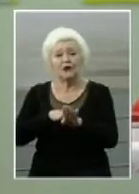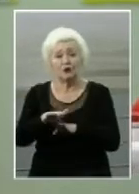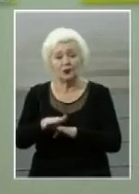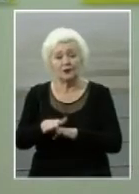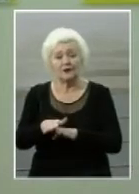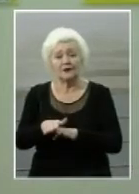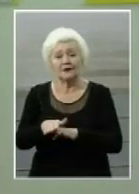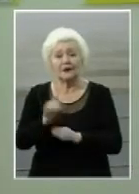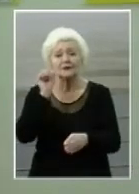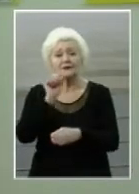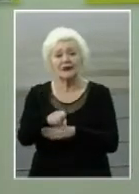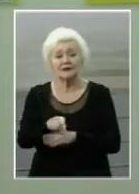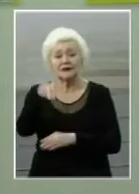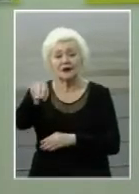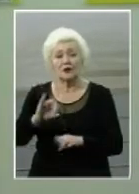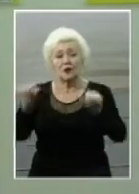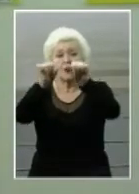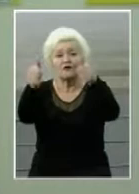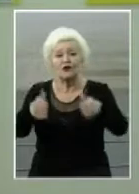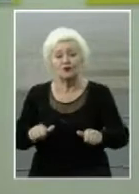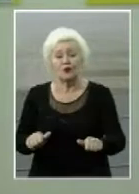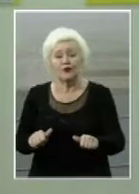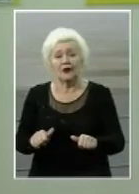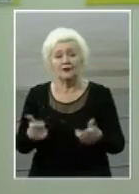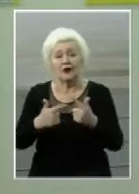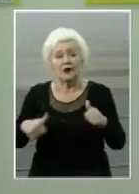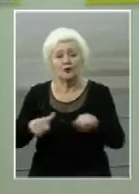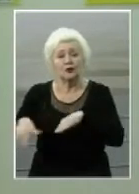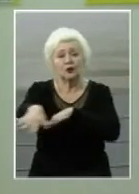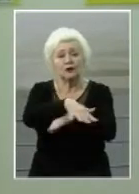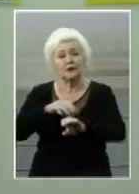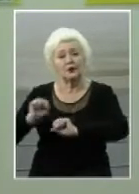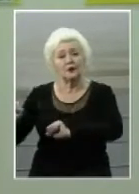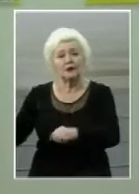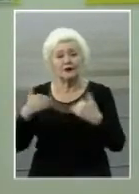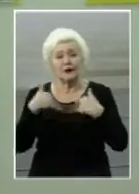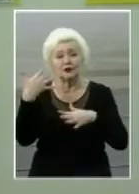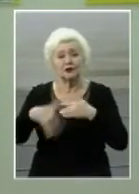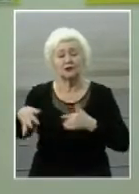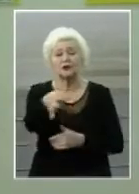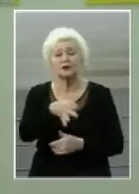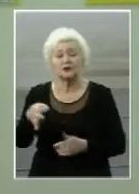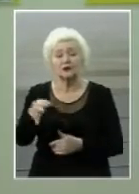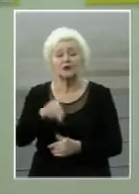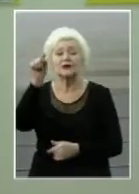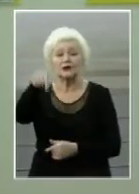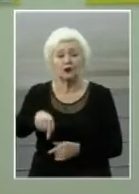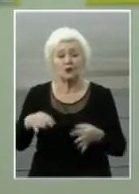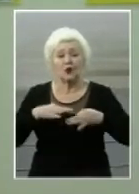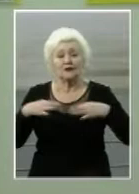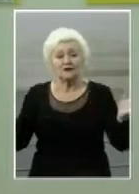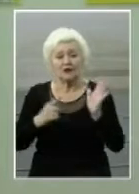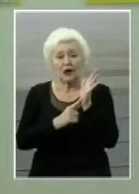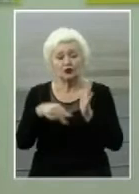завдання по формуванню бригади територіальної оборони нашої Херсонської області. І тому свята